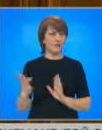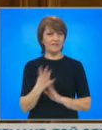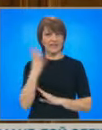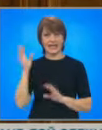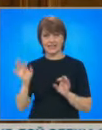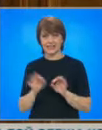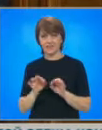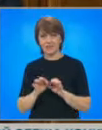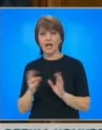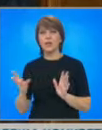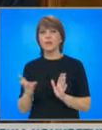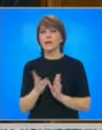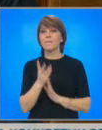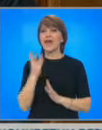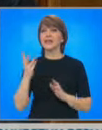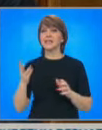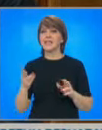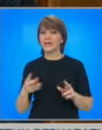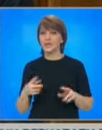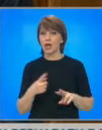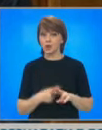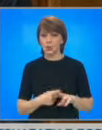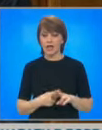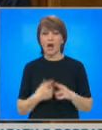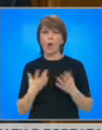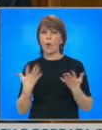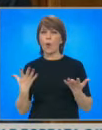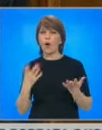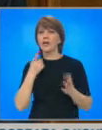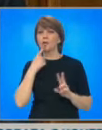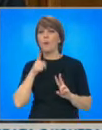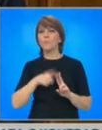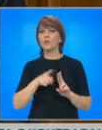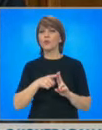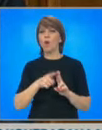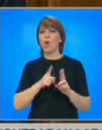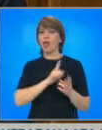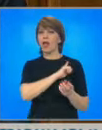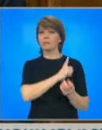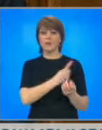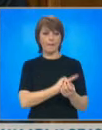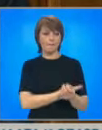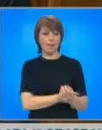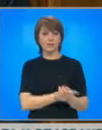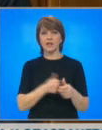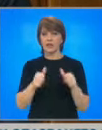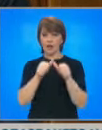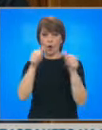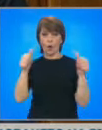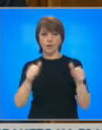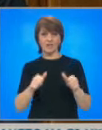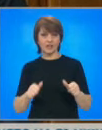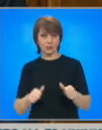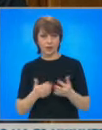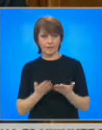и 18 юли, когато протоколът е по-силен от фигурата и от